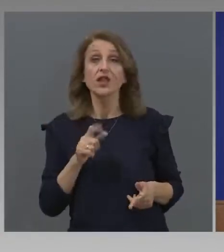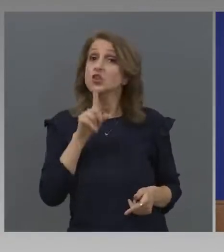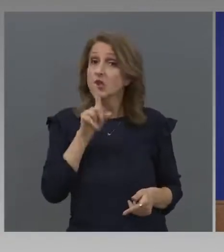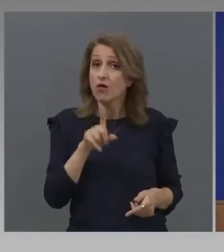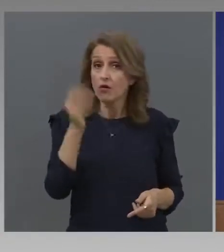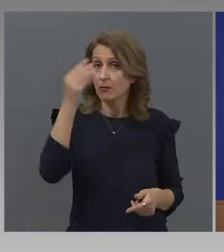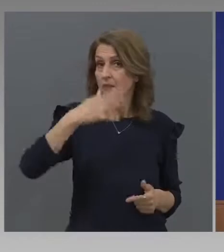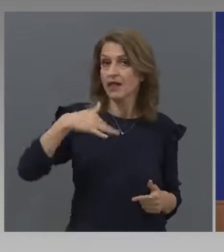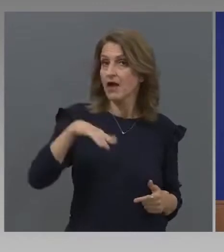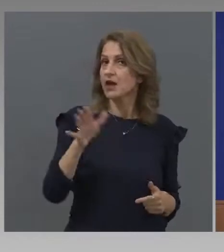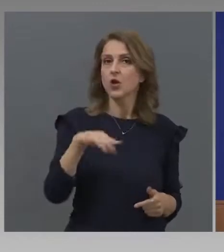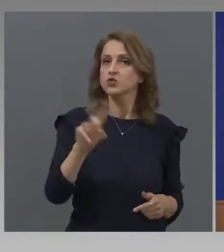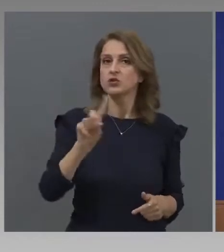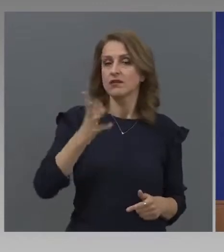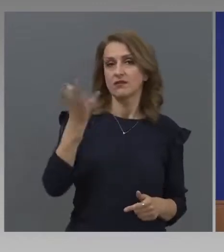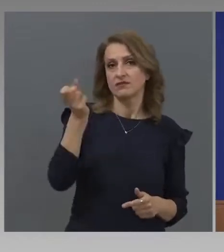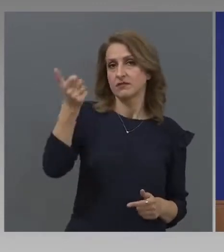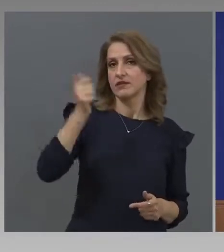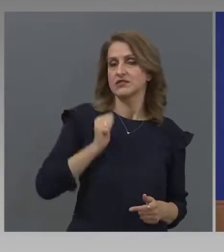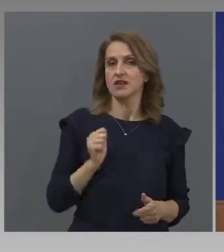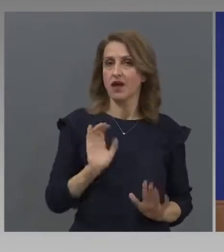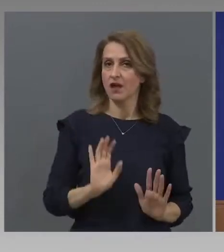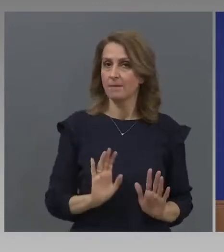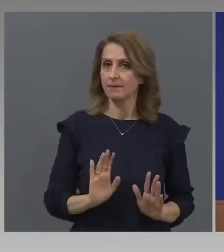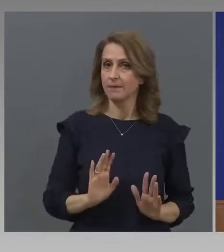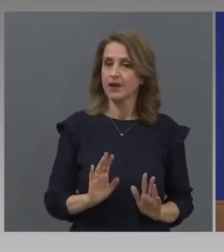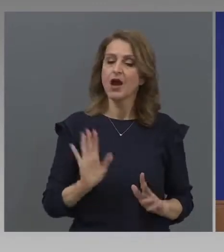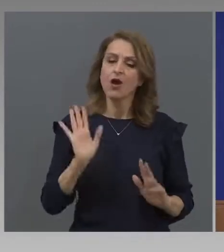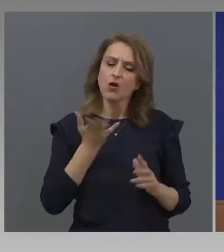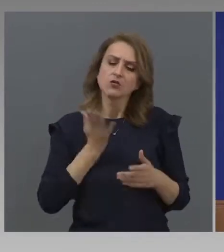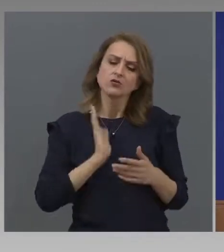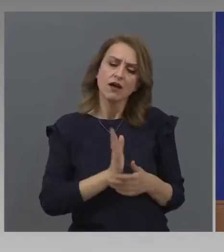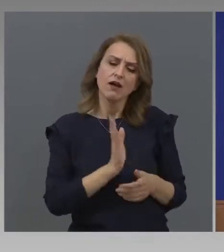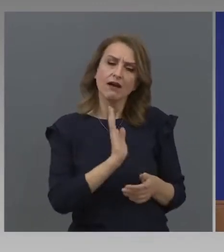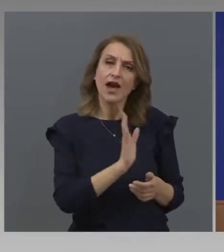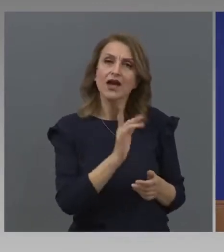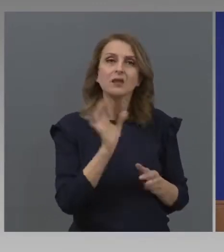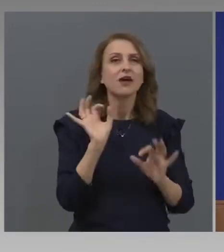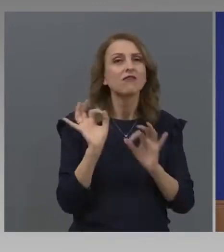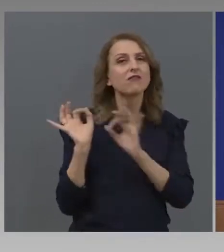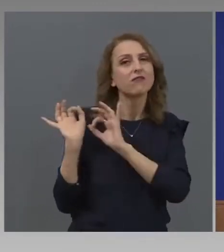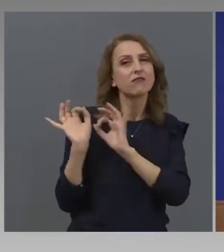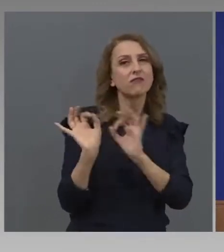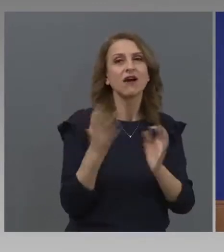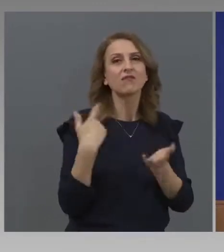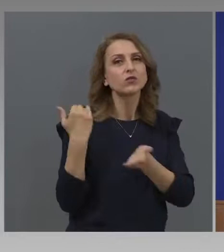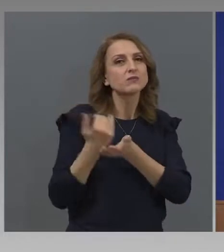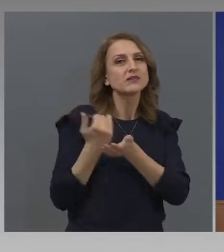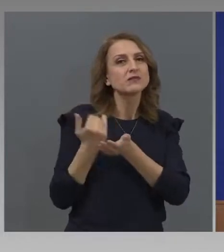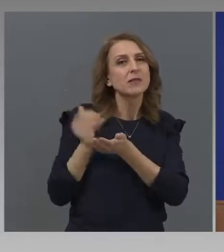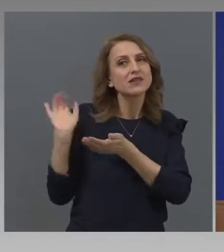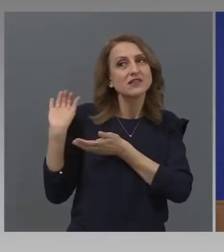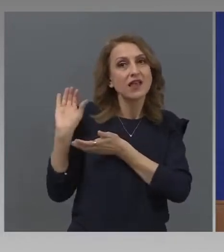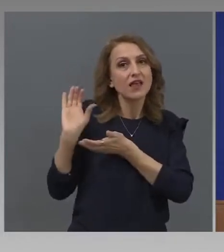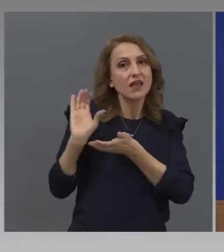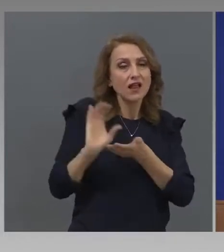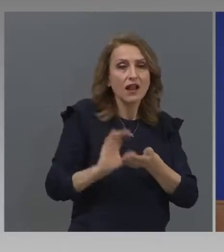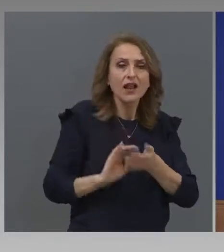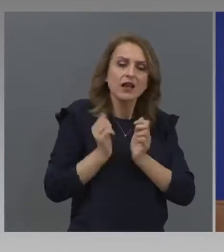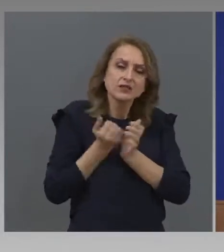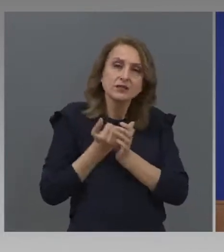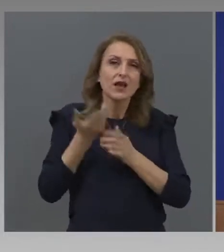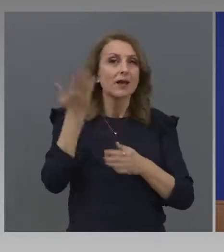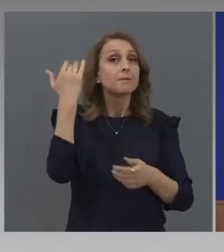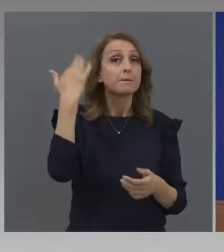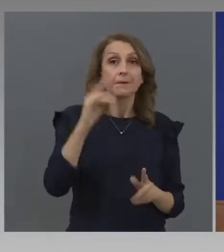заем. Още караме с това, което сме спестили по време. На времето, когато